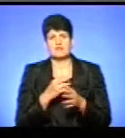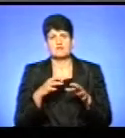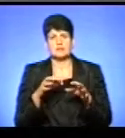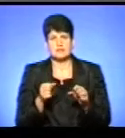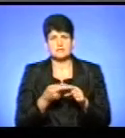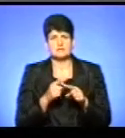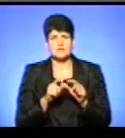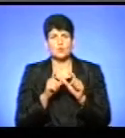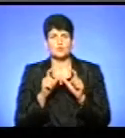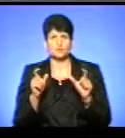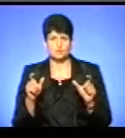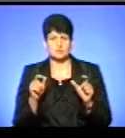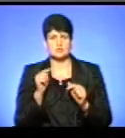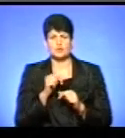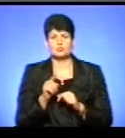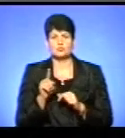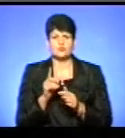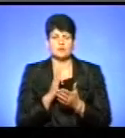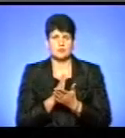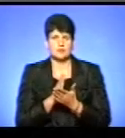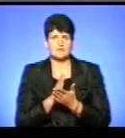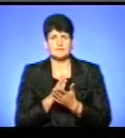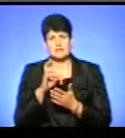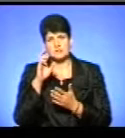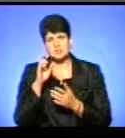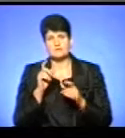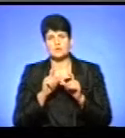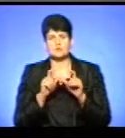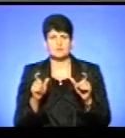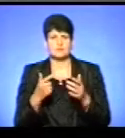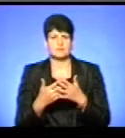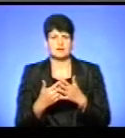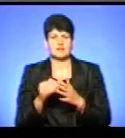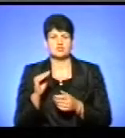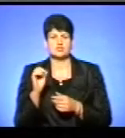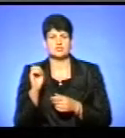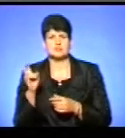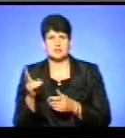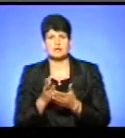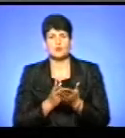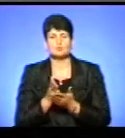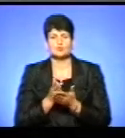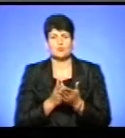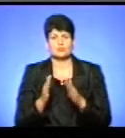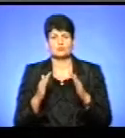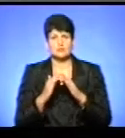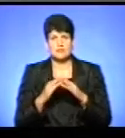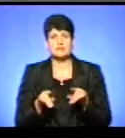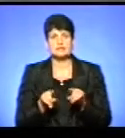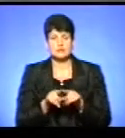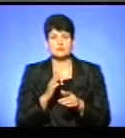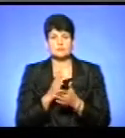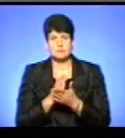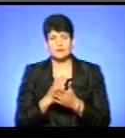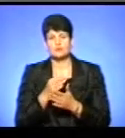цих конструкцій, тому що є комунальні основи типу так званих «жеків», які обслуговують будівлі, які теж несуть піддальність за